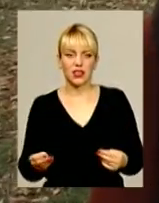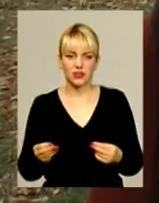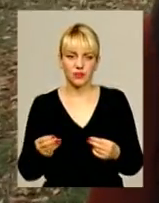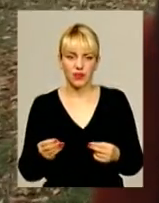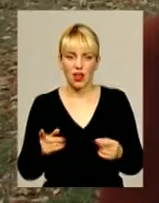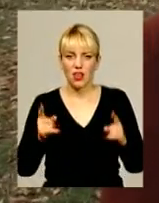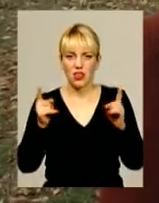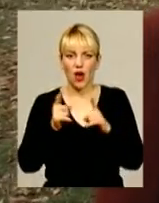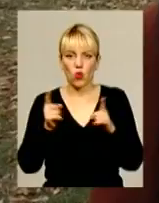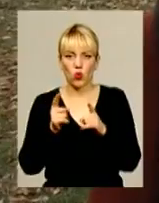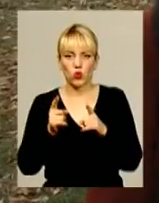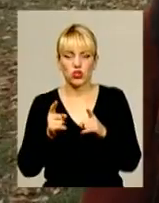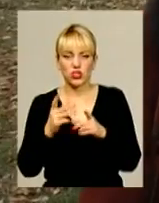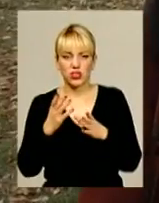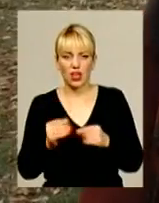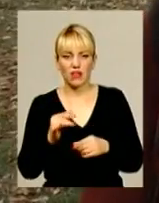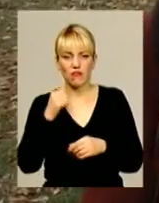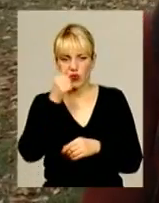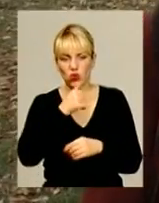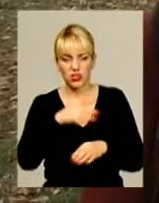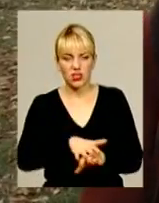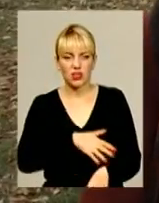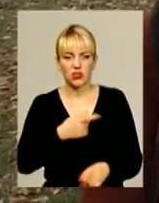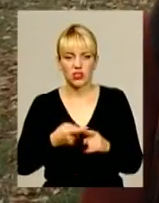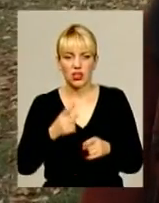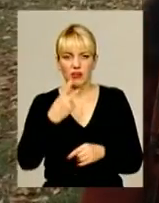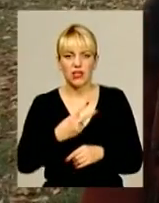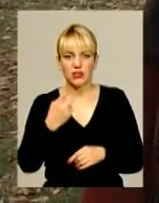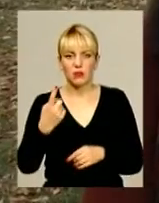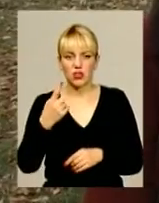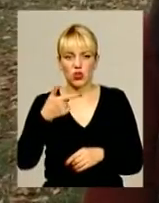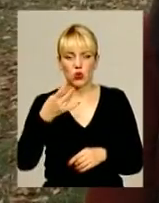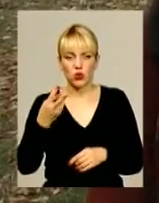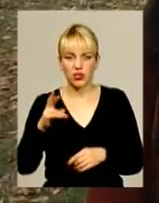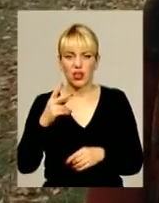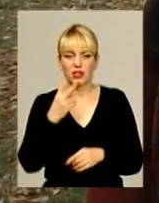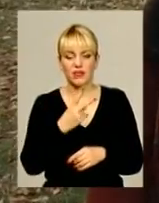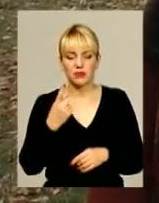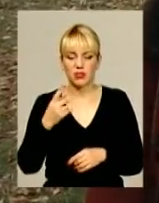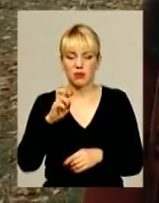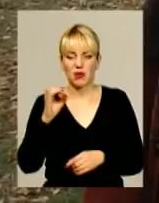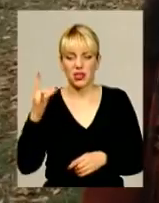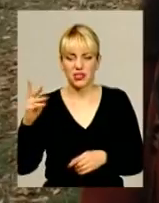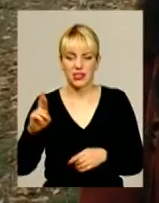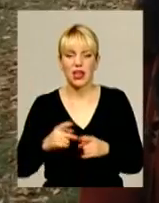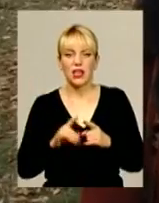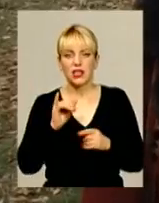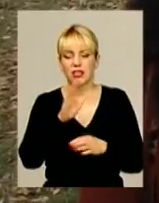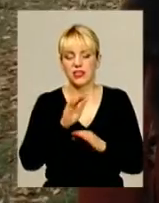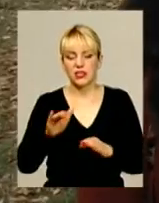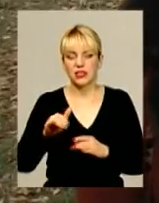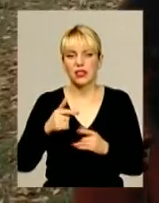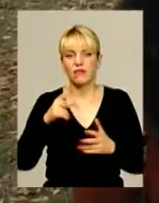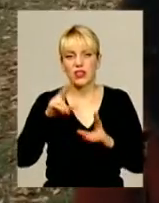ну, найкоротший день в році, найдовший, це 21 грудня та 21 березня. І тоді, типу, по вір'ям